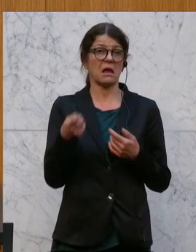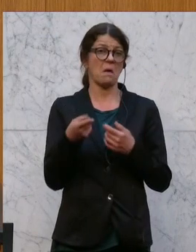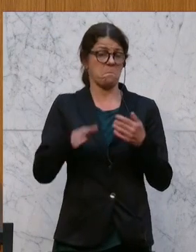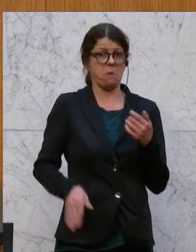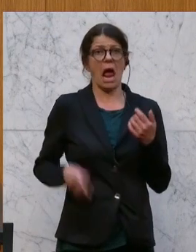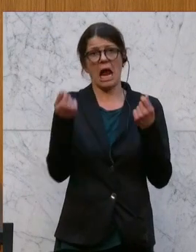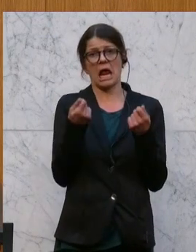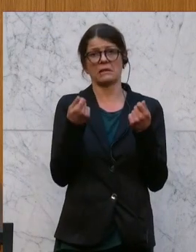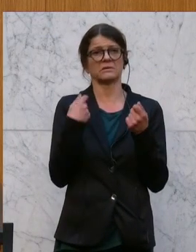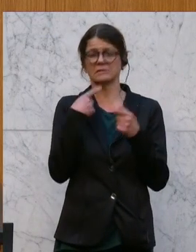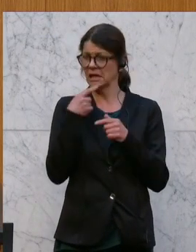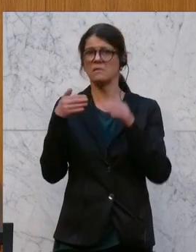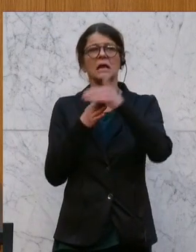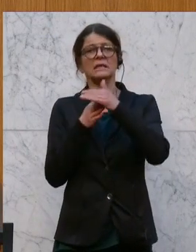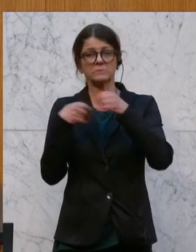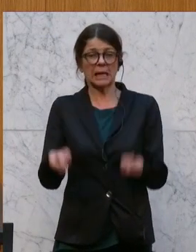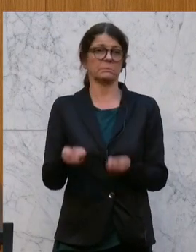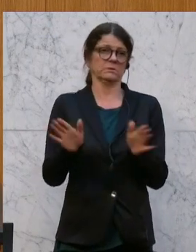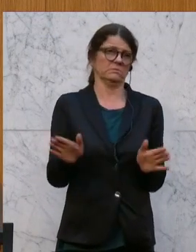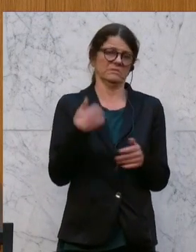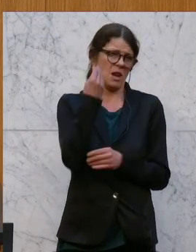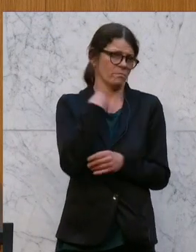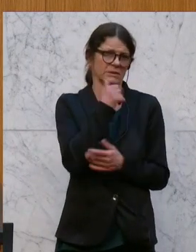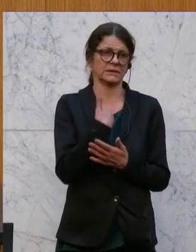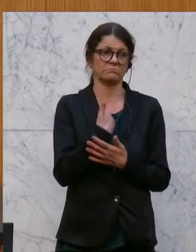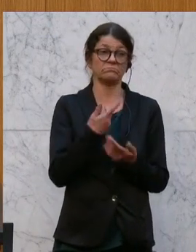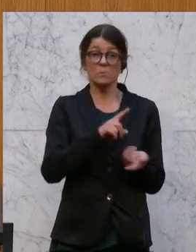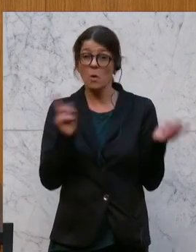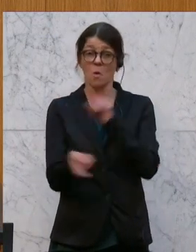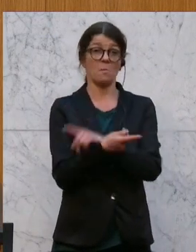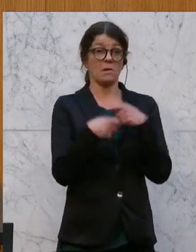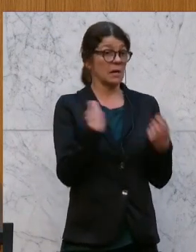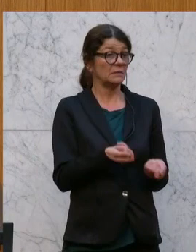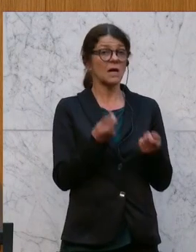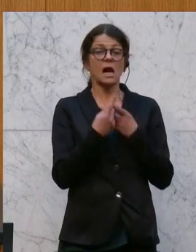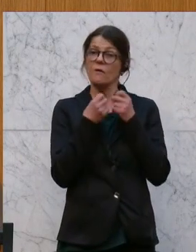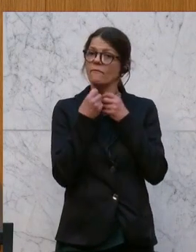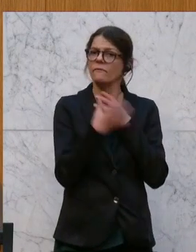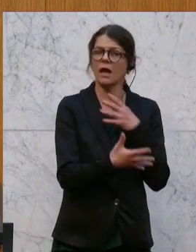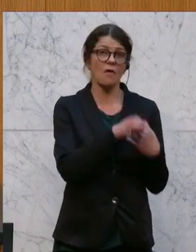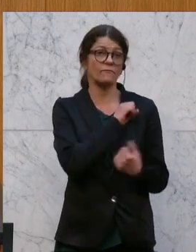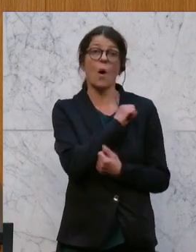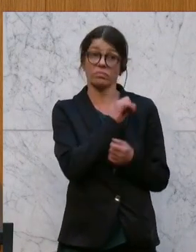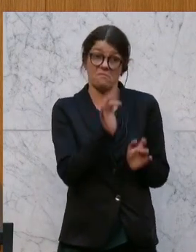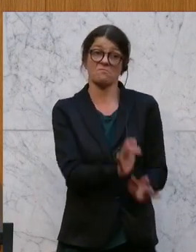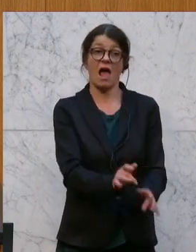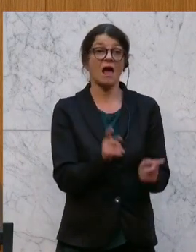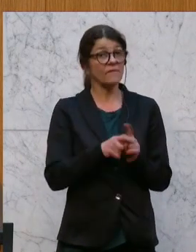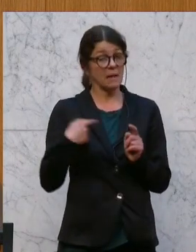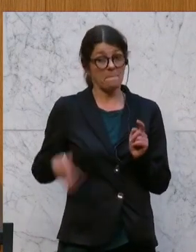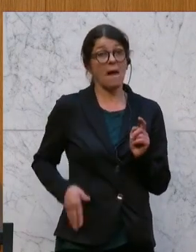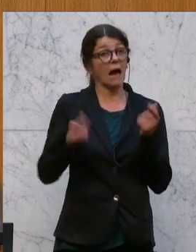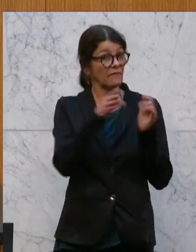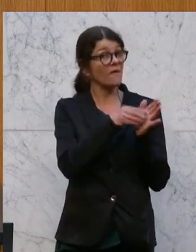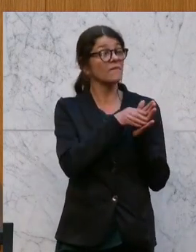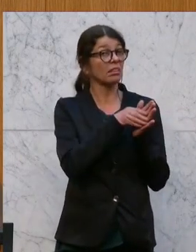Bargeld einschränkt. Demgegenüber gibt es eine Menge von Vorteilen, die die Verwendung von